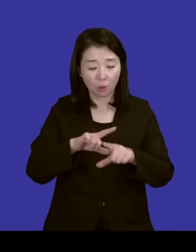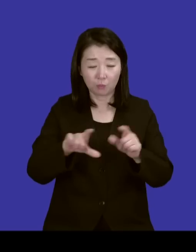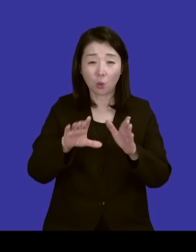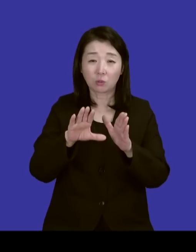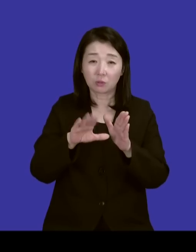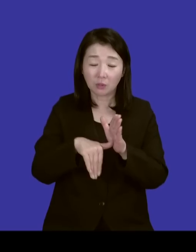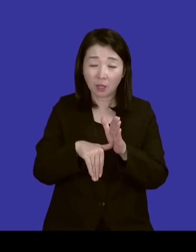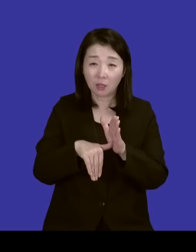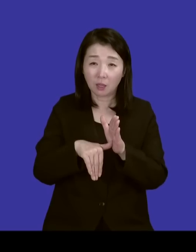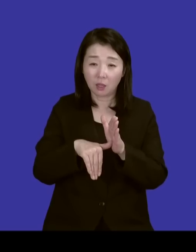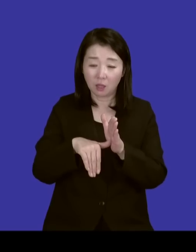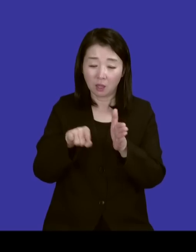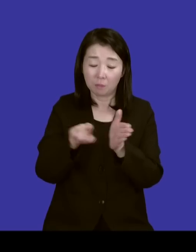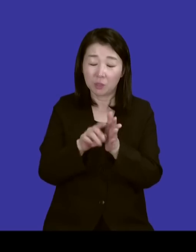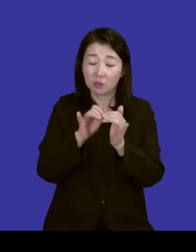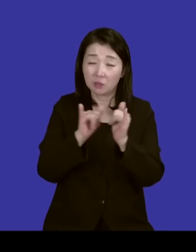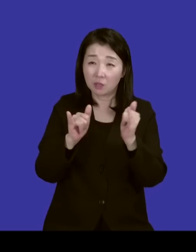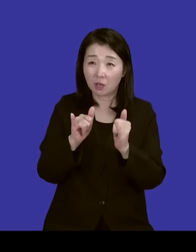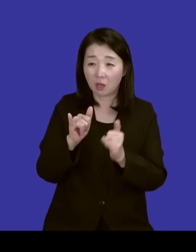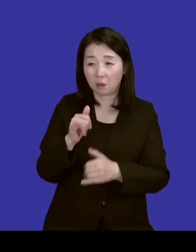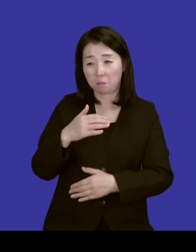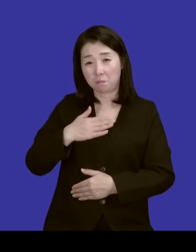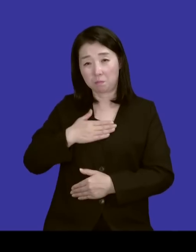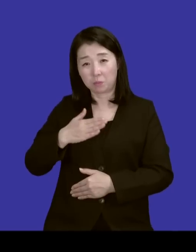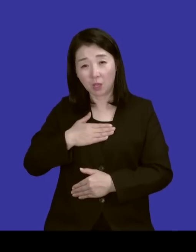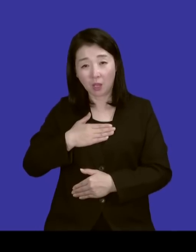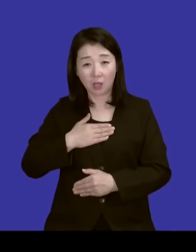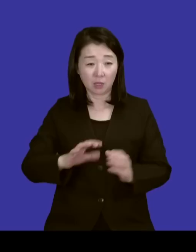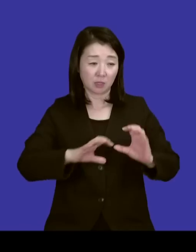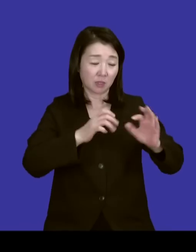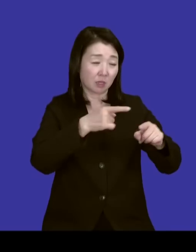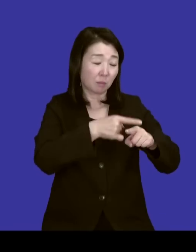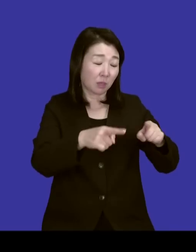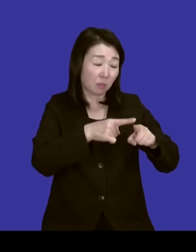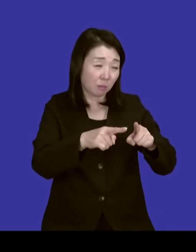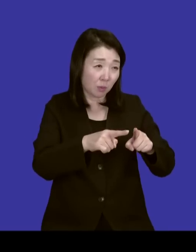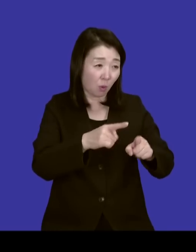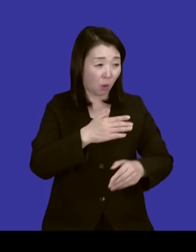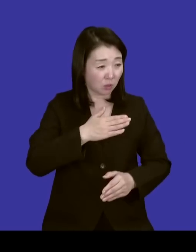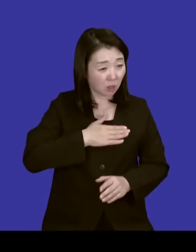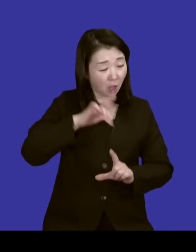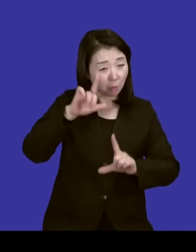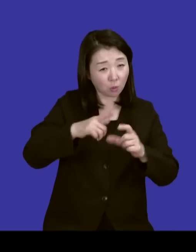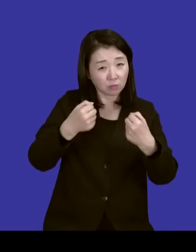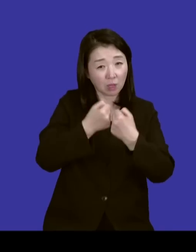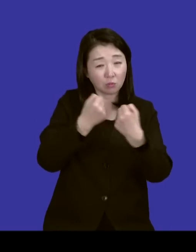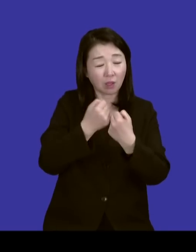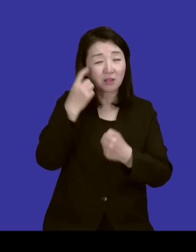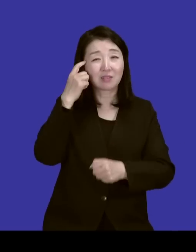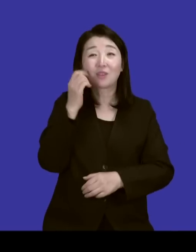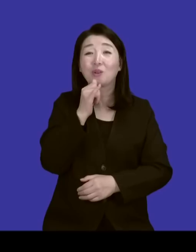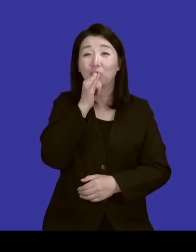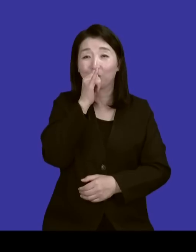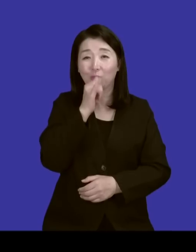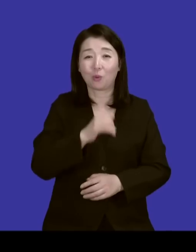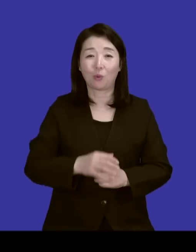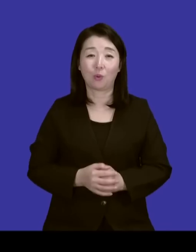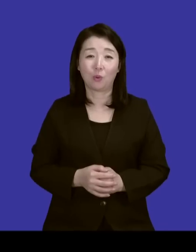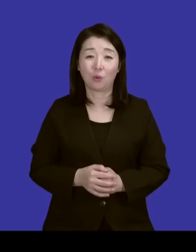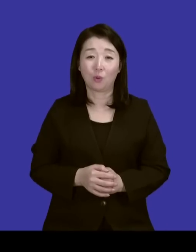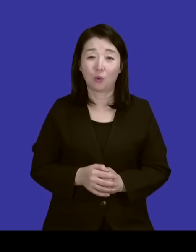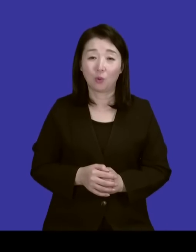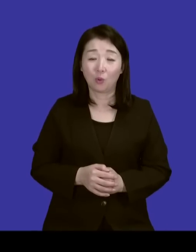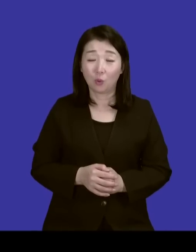영훈이와 세상 속에서 나를 판단하는 영훈이가 늘 싸워온다는 생각이 저도 갑자기 들은 것 같아요. 우리